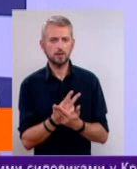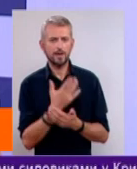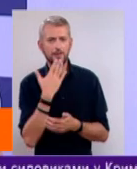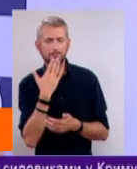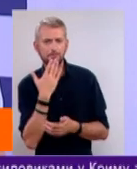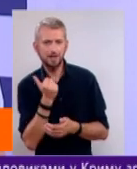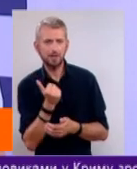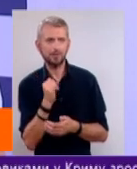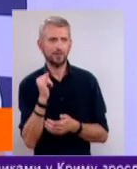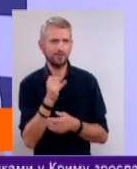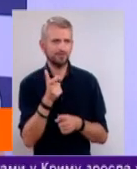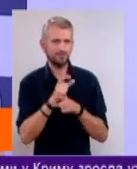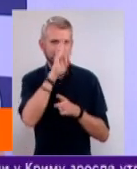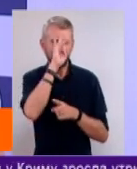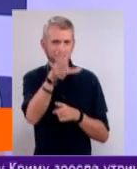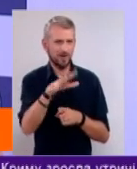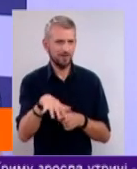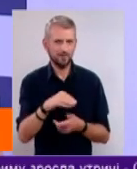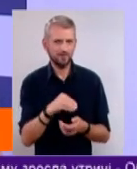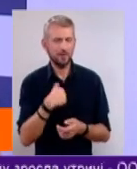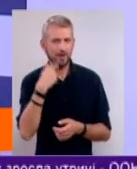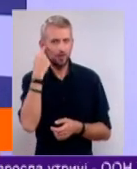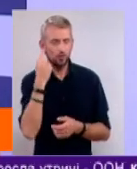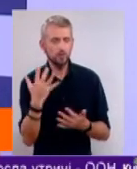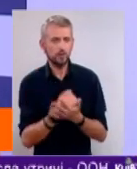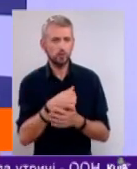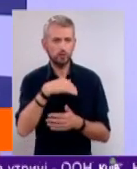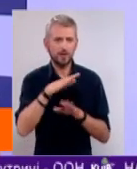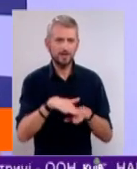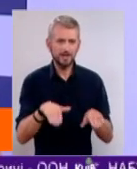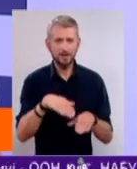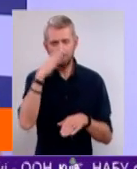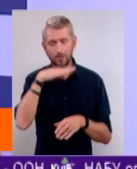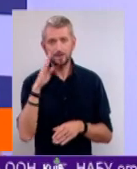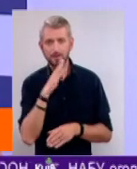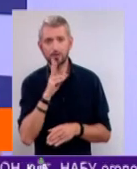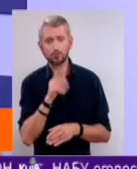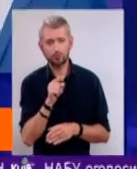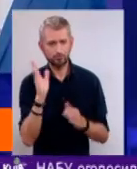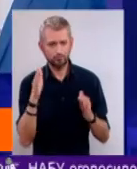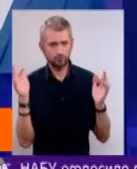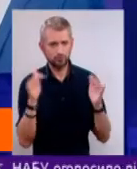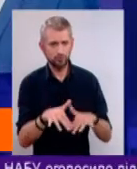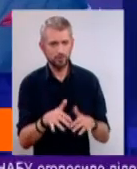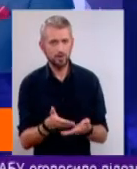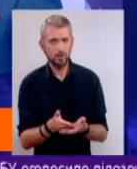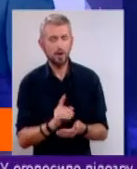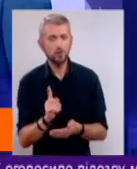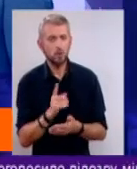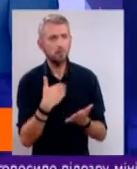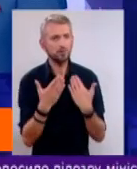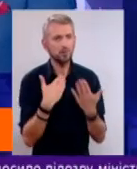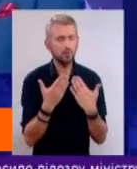і медійно. Тому, я думаю, знайдуться і діти, і батьки, які на нього прийдуть, як мінімум, для того, щоб